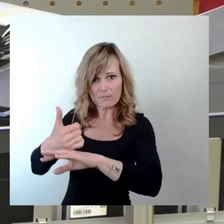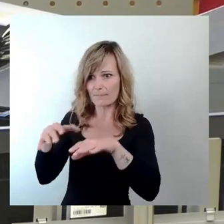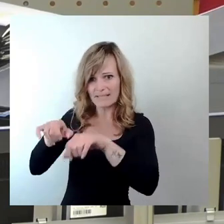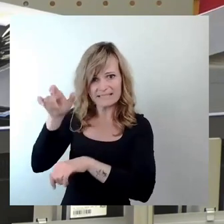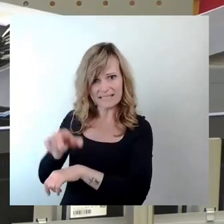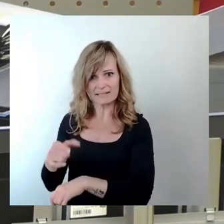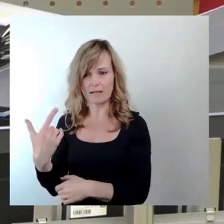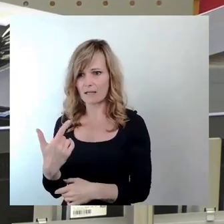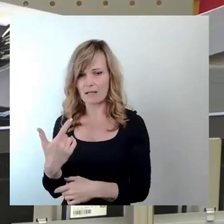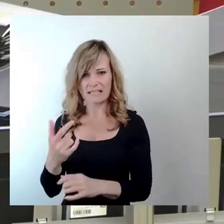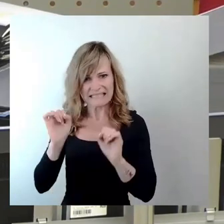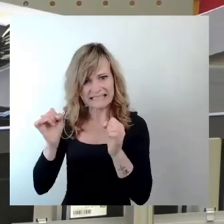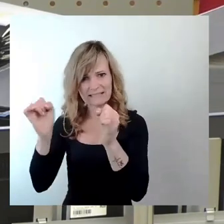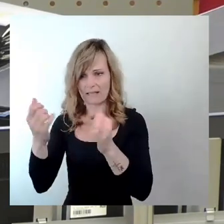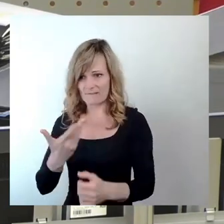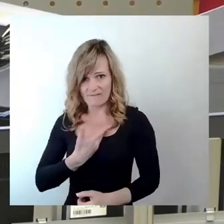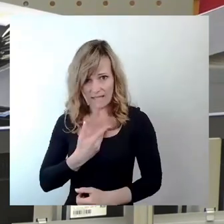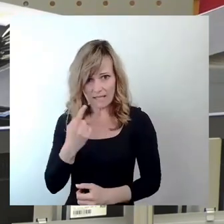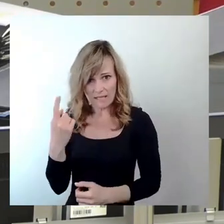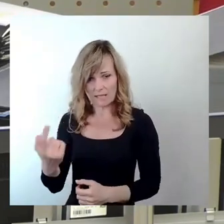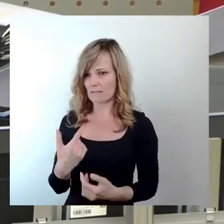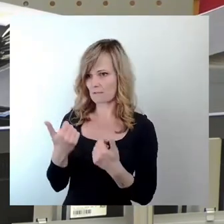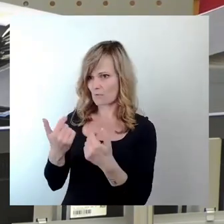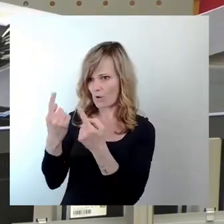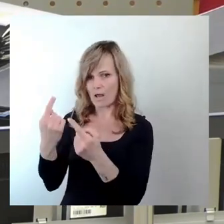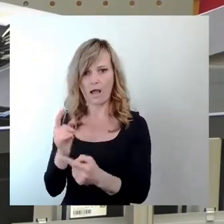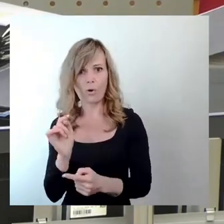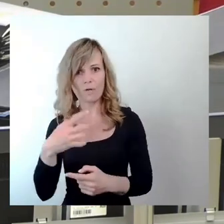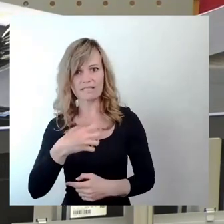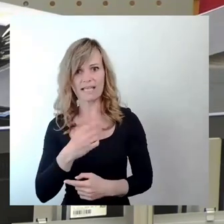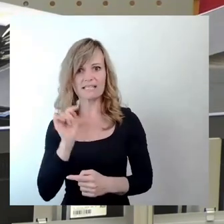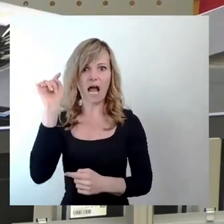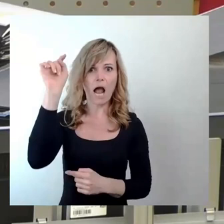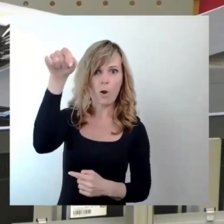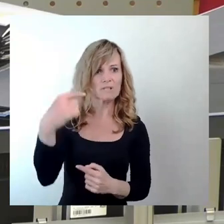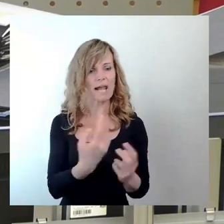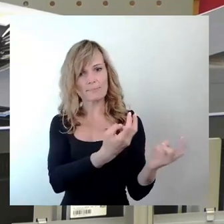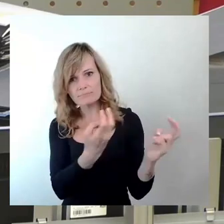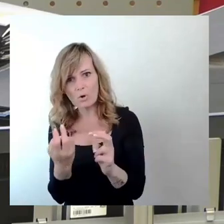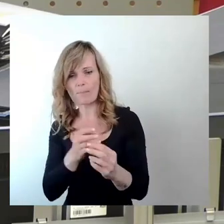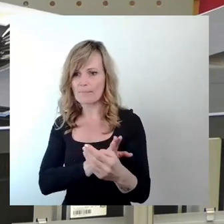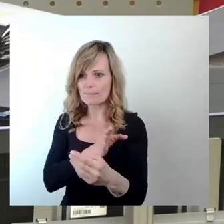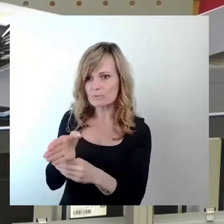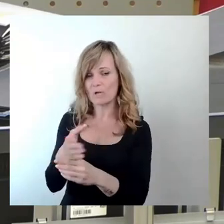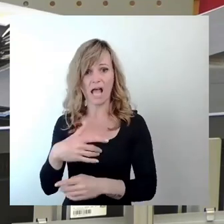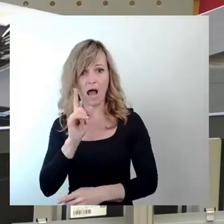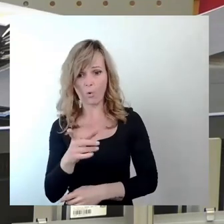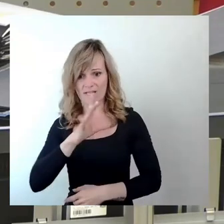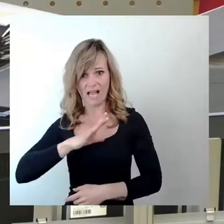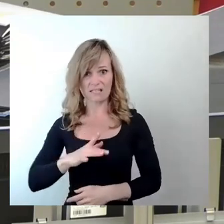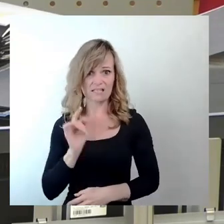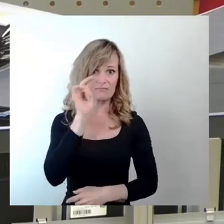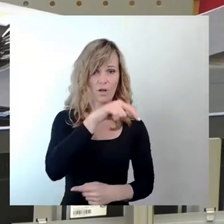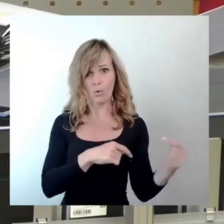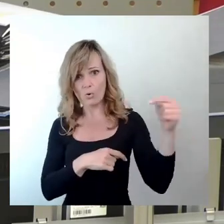die auch Ruf hat. Wir haben es gerade gehört, da kommen auch Leute von außerhalb von Dresden, auch von außerhalb von Sachsen hierher, um dort mal eine Runde zu drehen. Ich